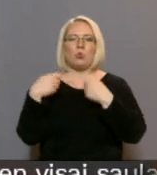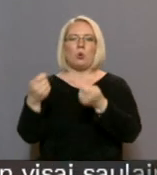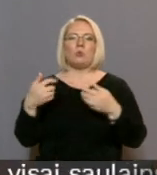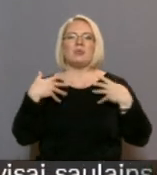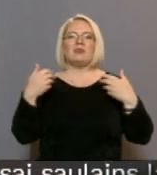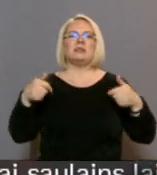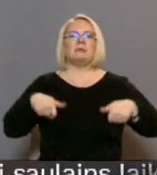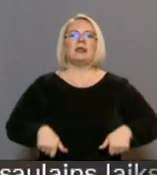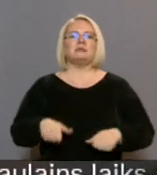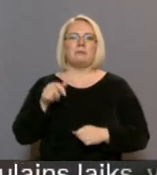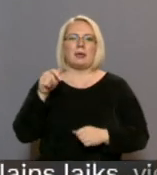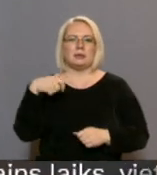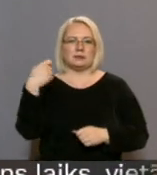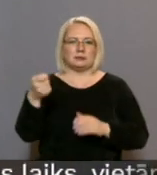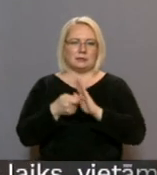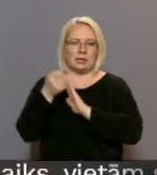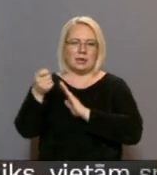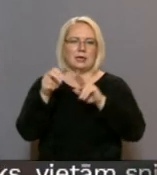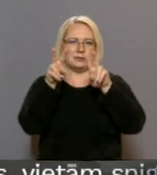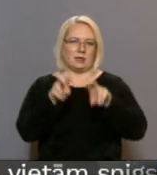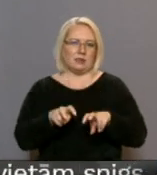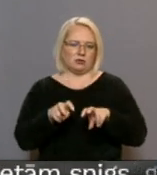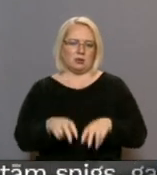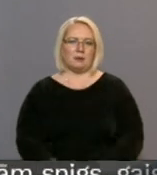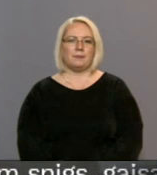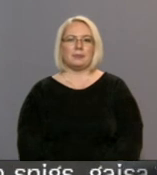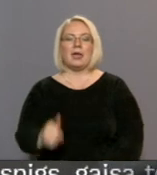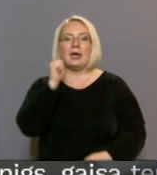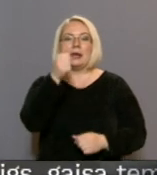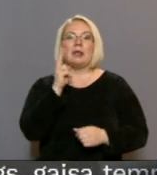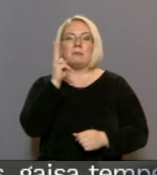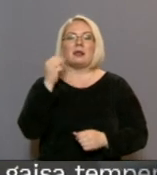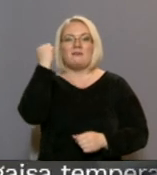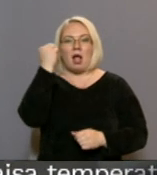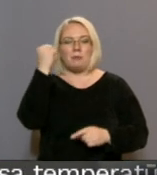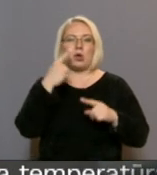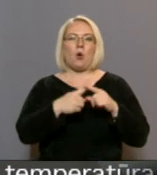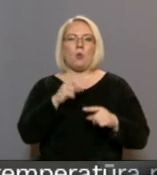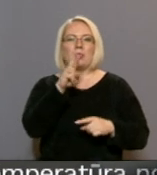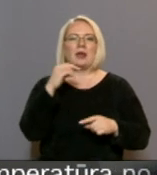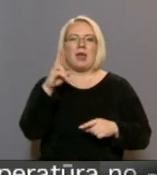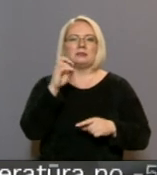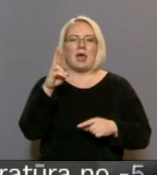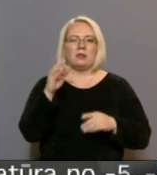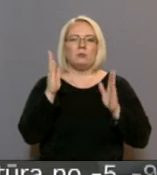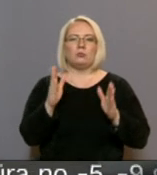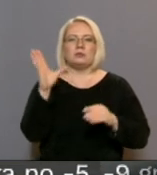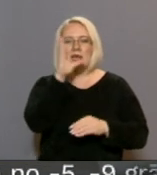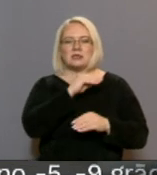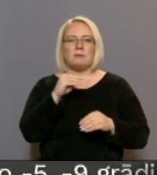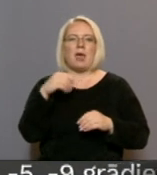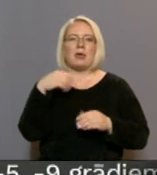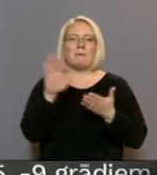inspekcijas izskatīšanai. Rīta un parīt Valmierā un Rencēnos būs iespējams veikt bezmaksas teistus.